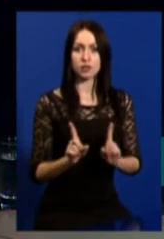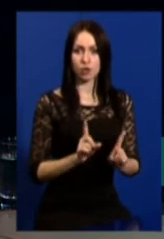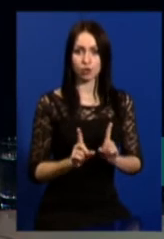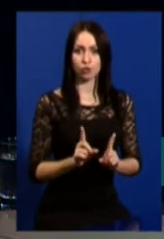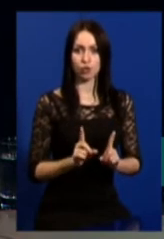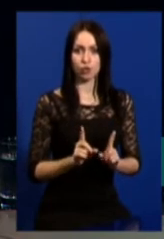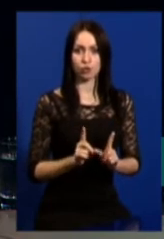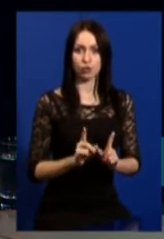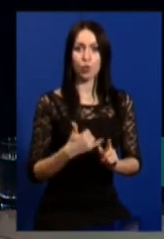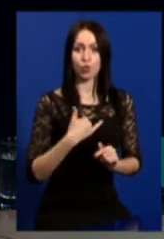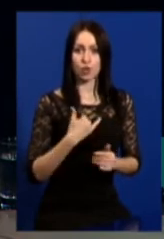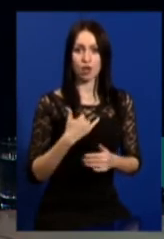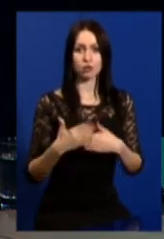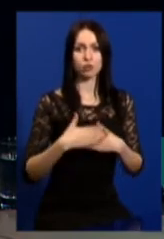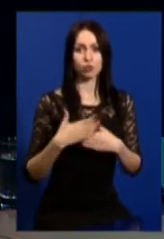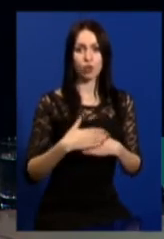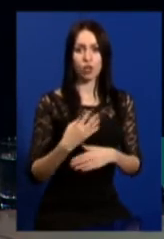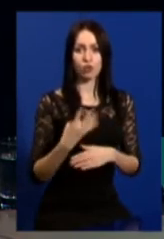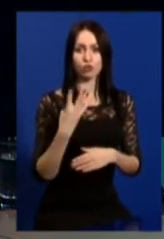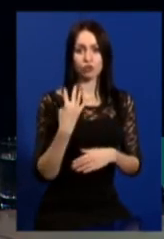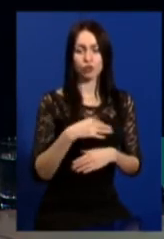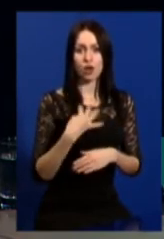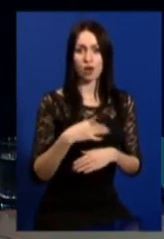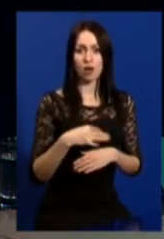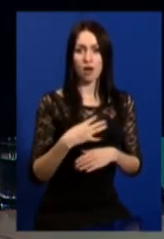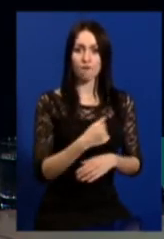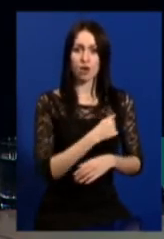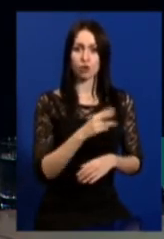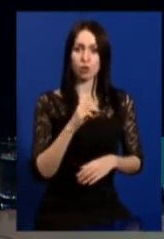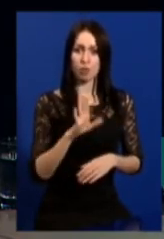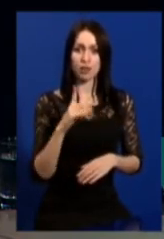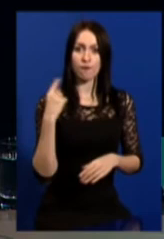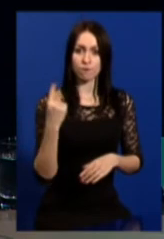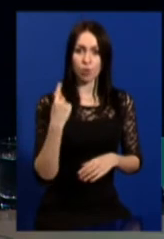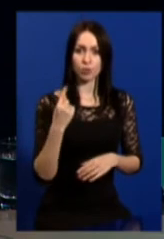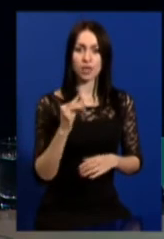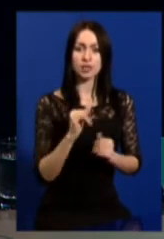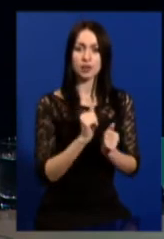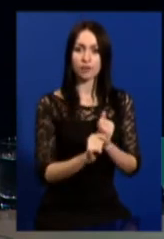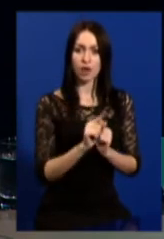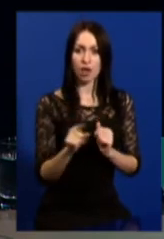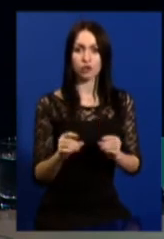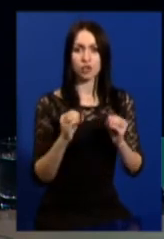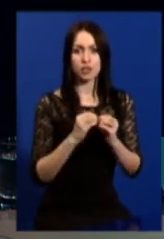у нас майже чотири десятки військоматів в області і в кожен 10-15 людей